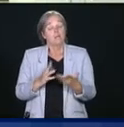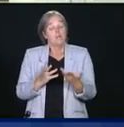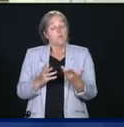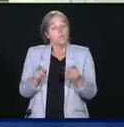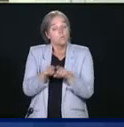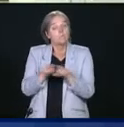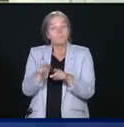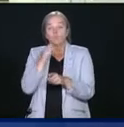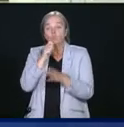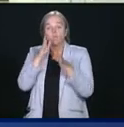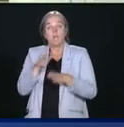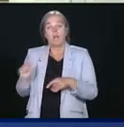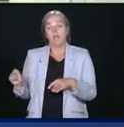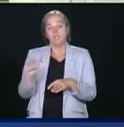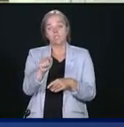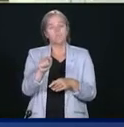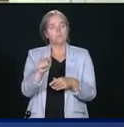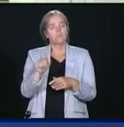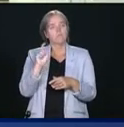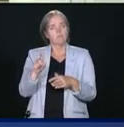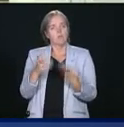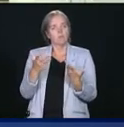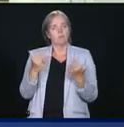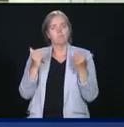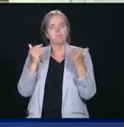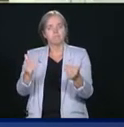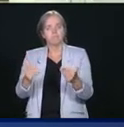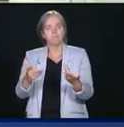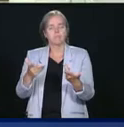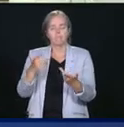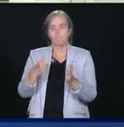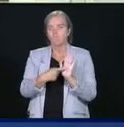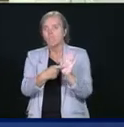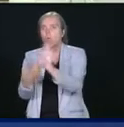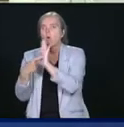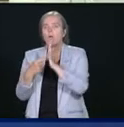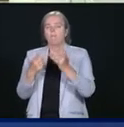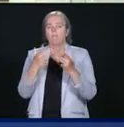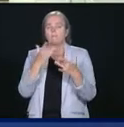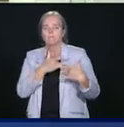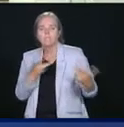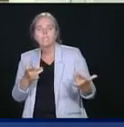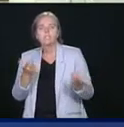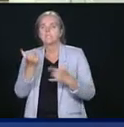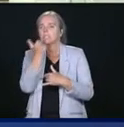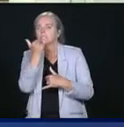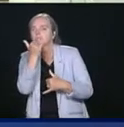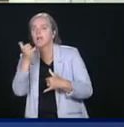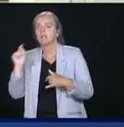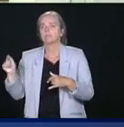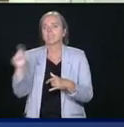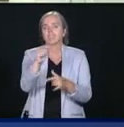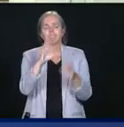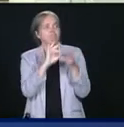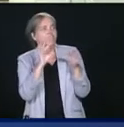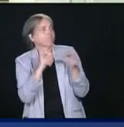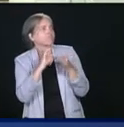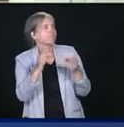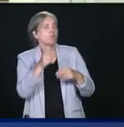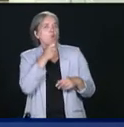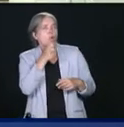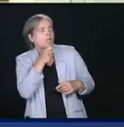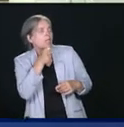TVA. M. Trudeau, qui est en point de presse depuis quelques instants, commente la situation des manifestations contre le racisme?